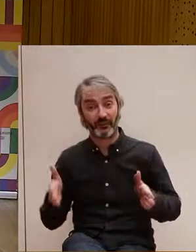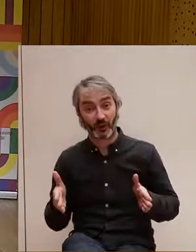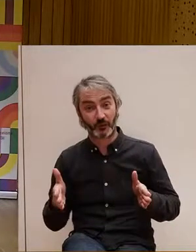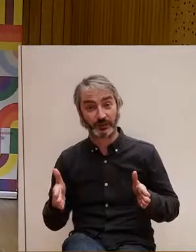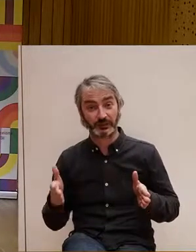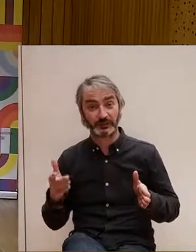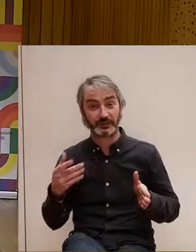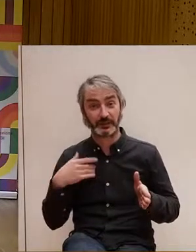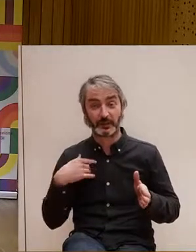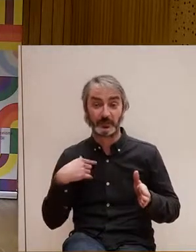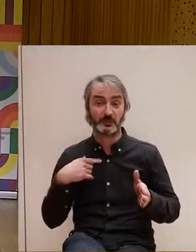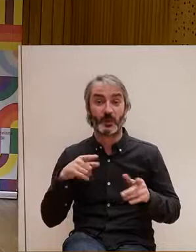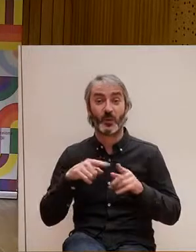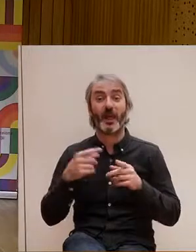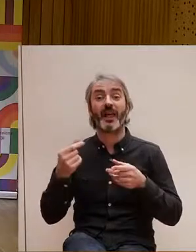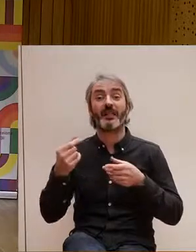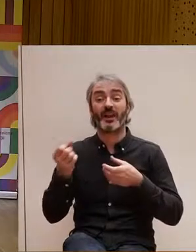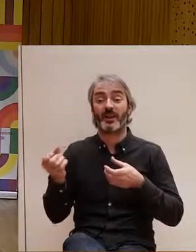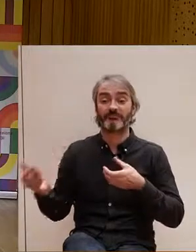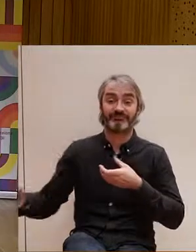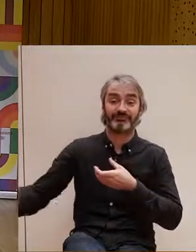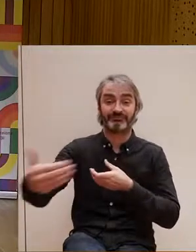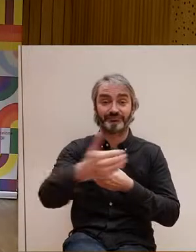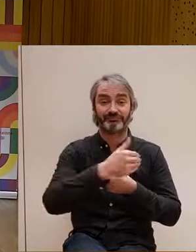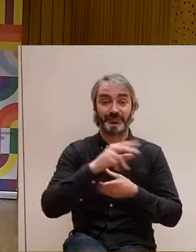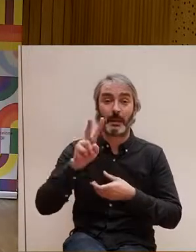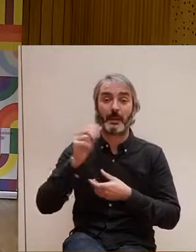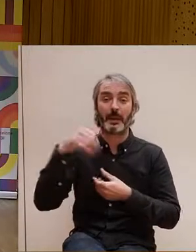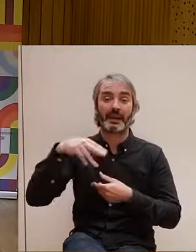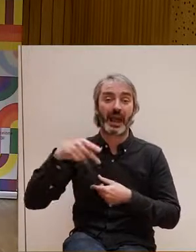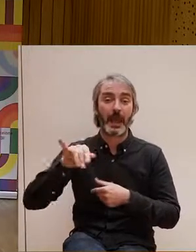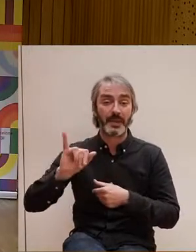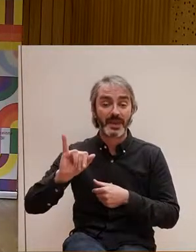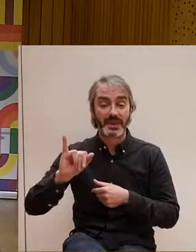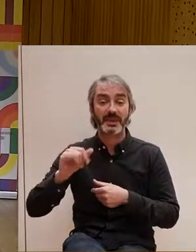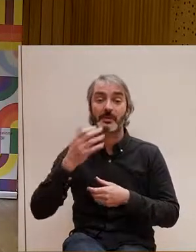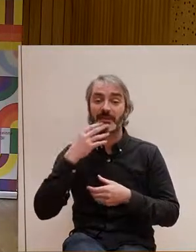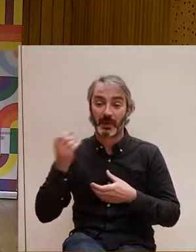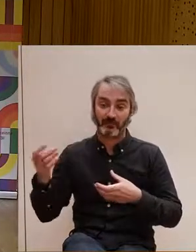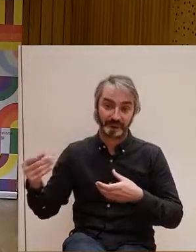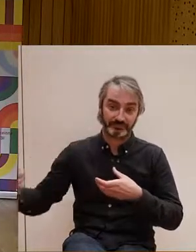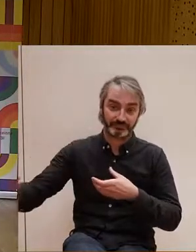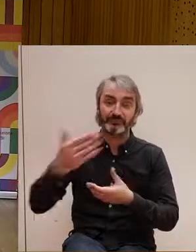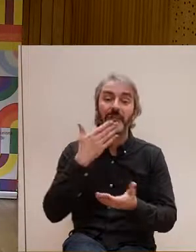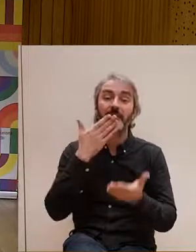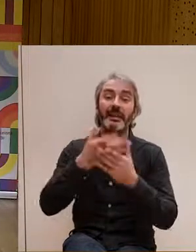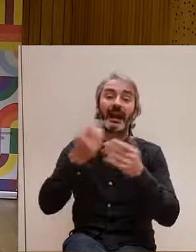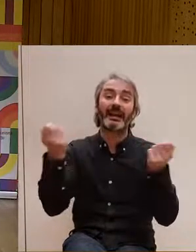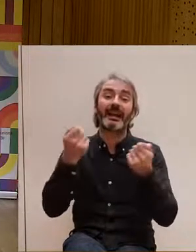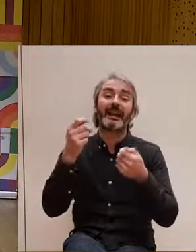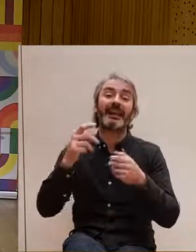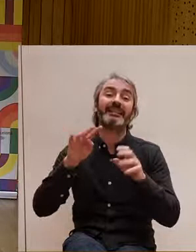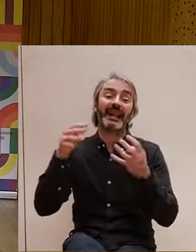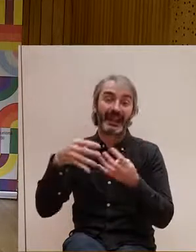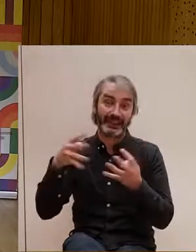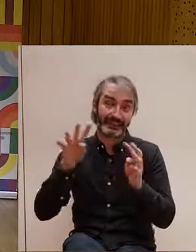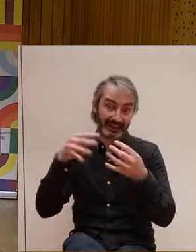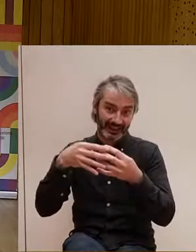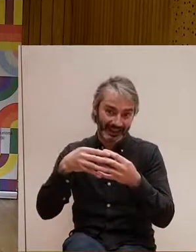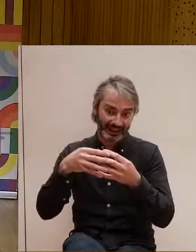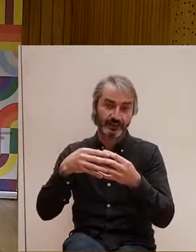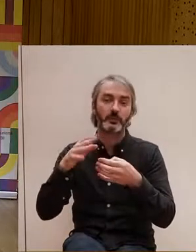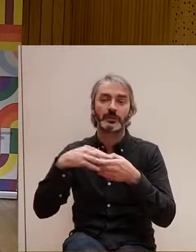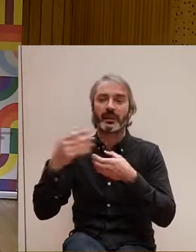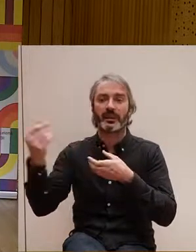per exemple el crowdfunding, n'altres ho vam fer amb Vercam i vam aconseguir els diners per poder fer la primera impressió del joc i